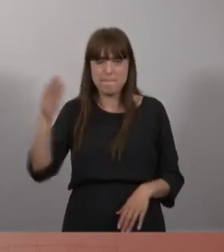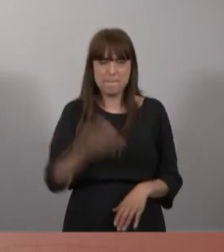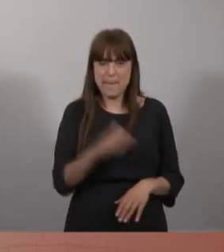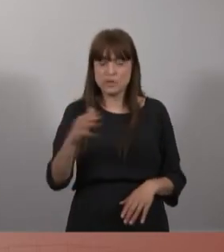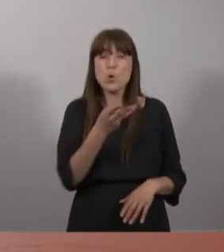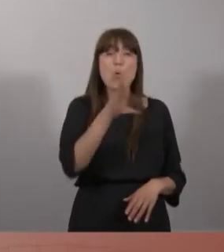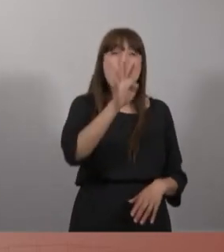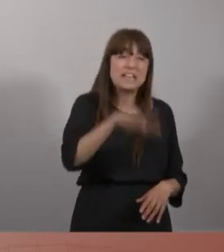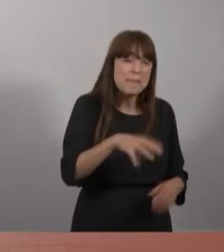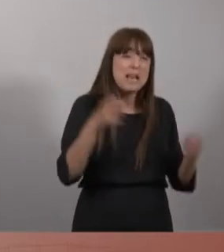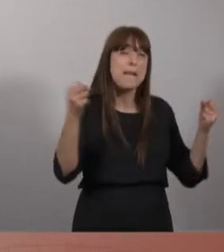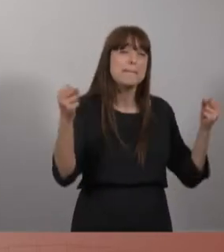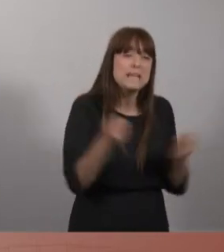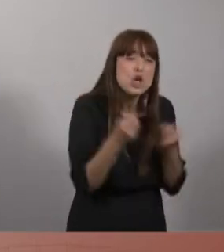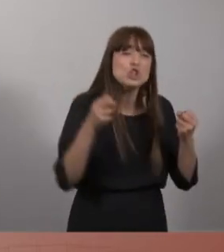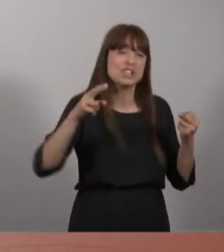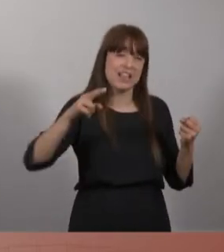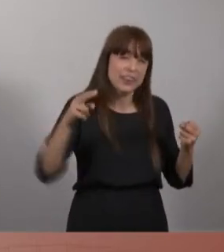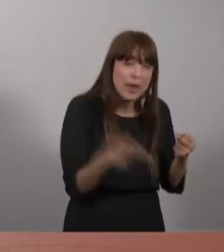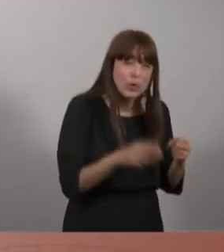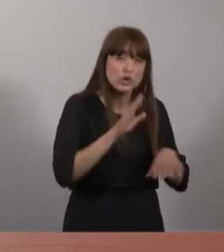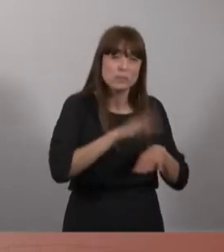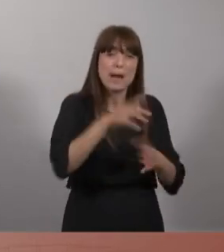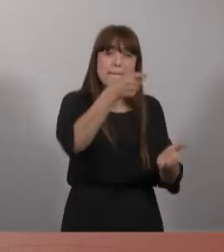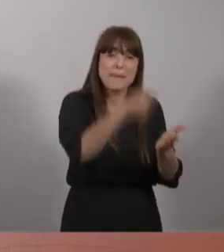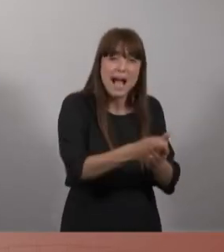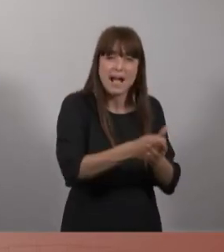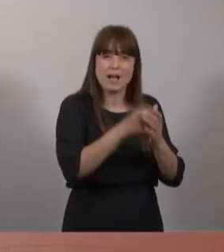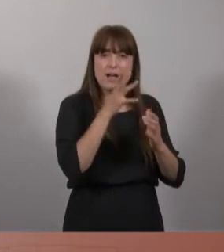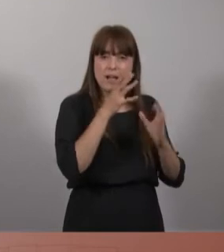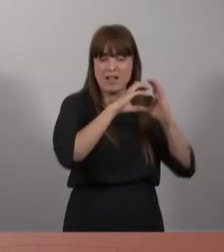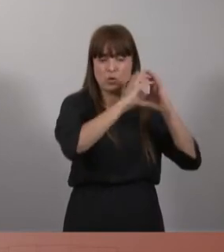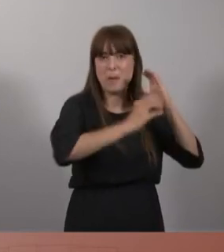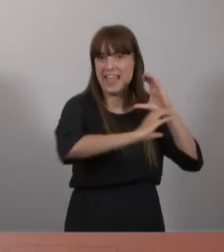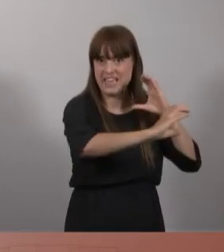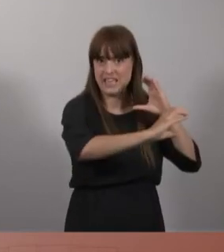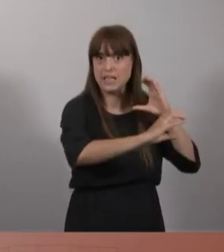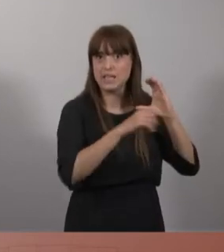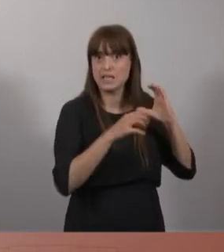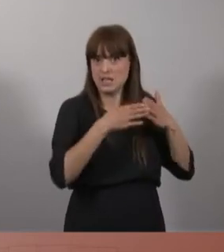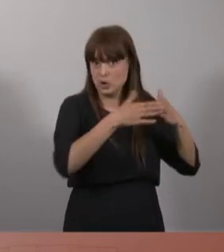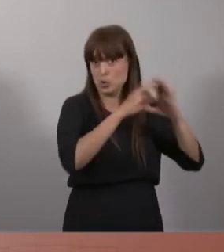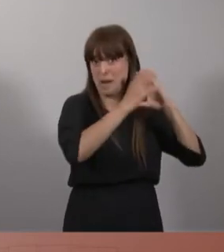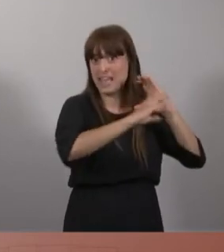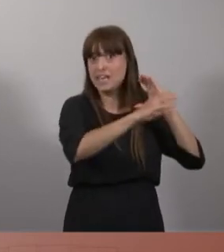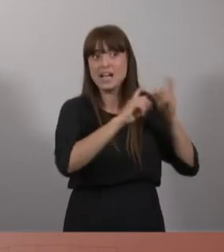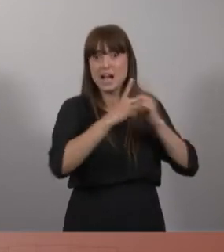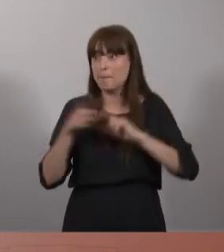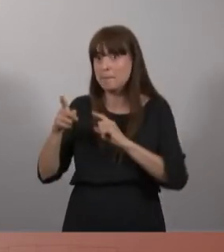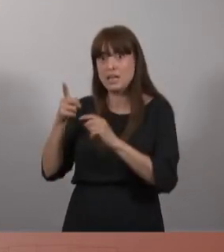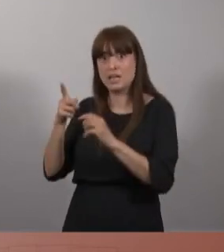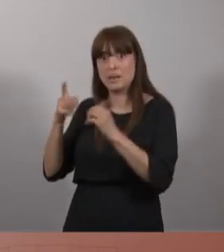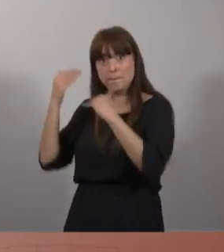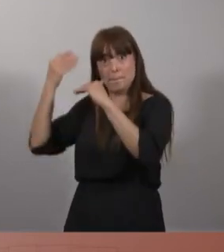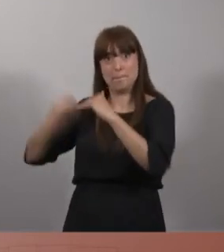per garantir la independència estratègica del país? Tenim un problema, que no tenim diners. Per tant, l'exercici i la